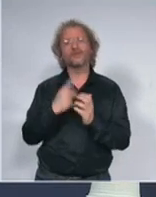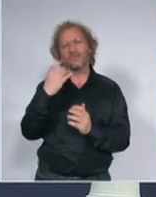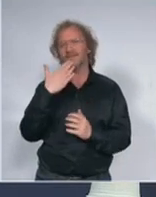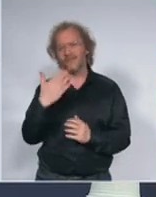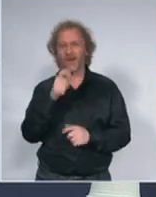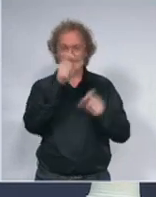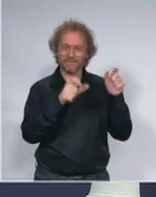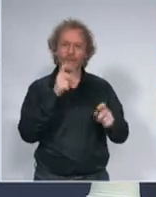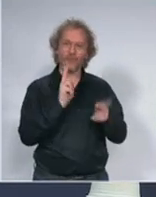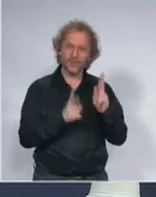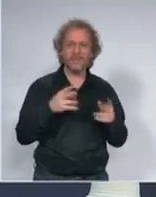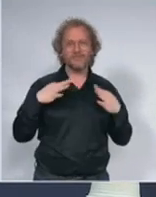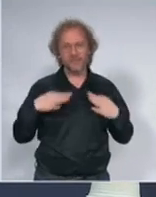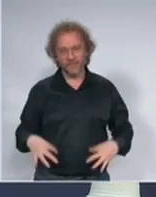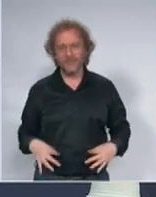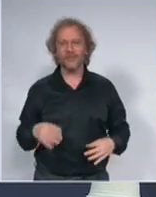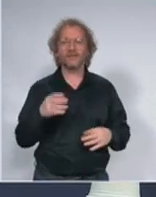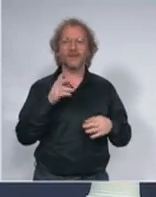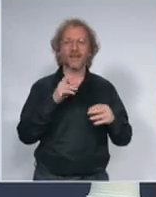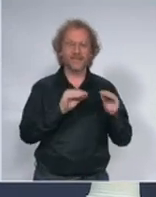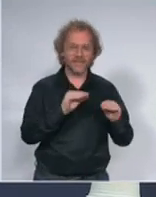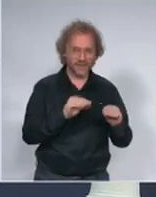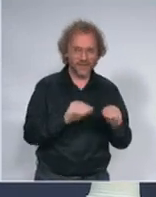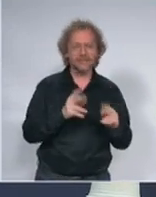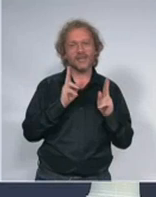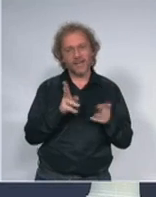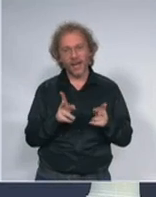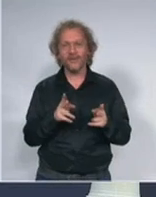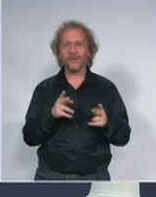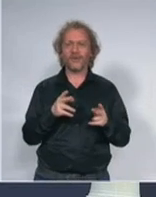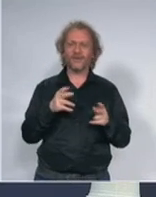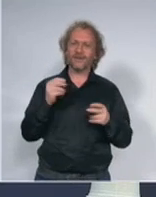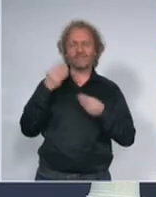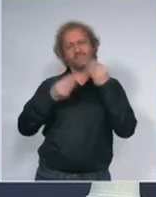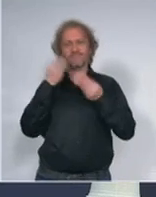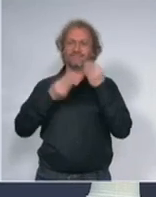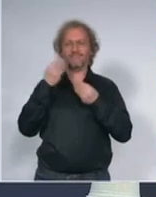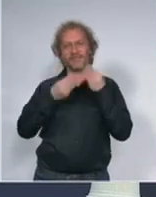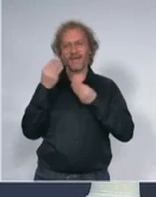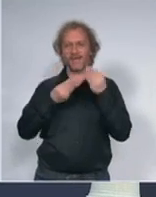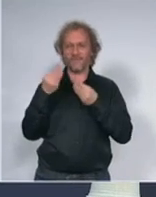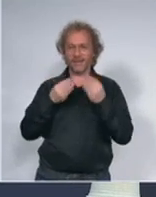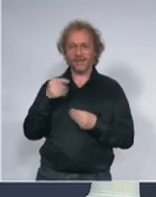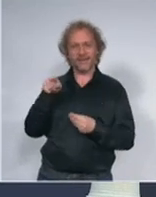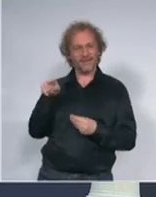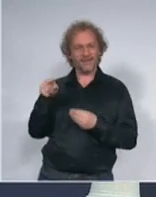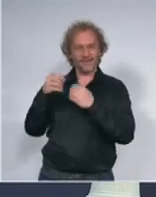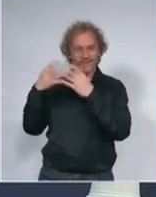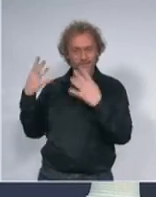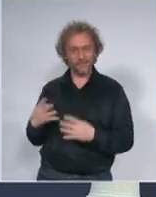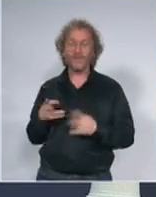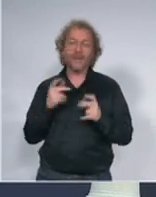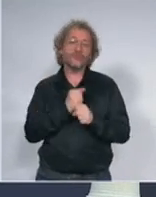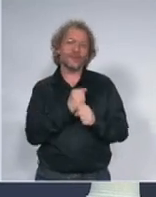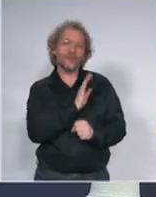profesorima na načinu koji drže predavanja i kako su to uradili mi ćemo to na tome zaista